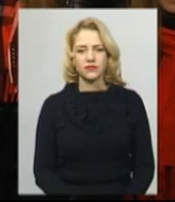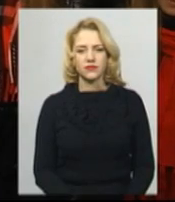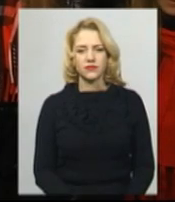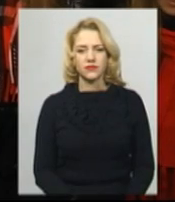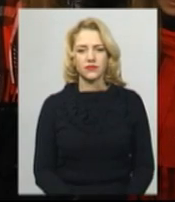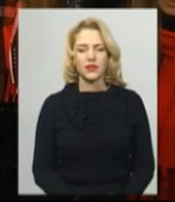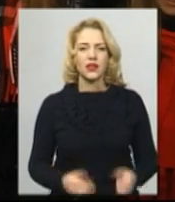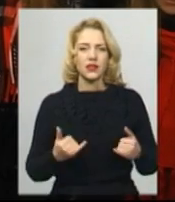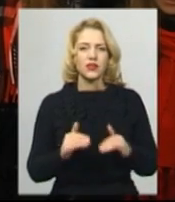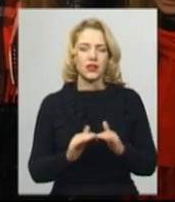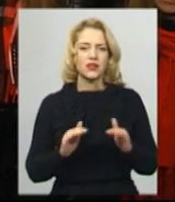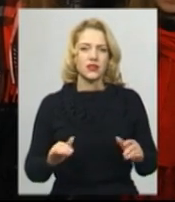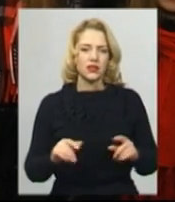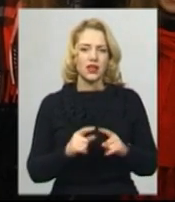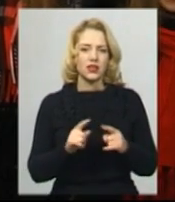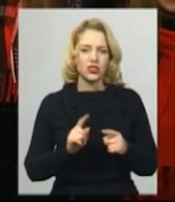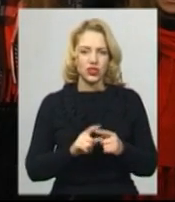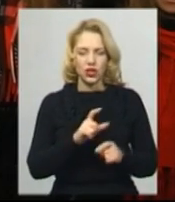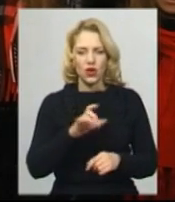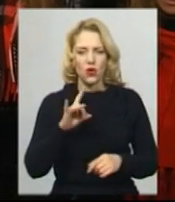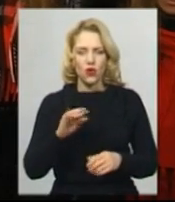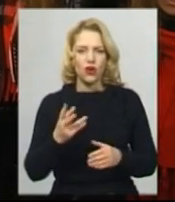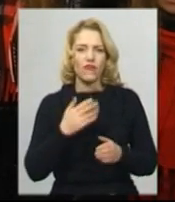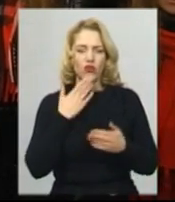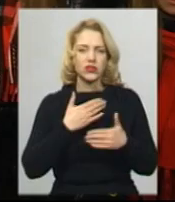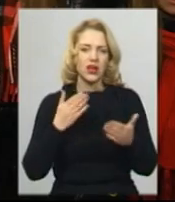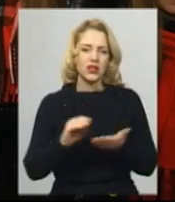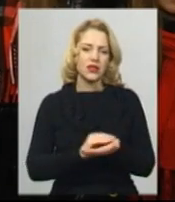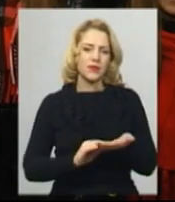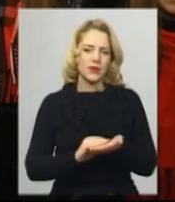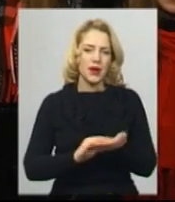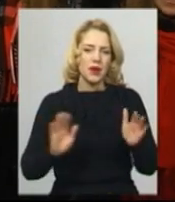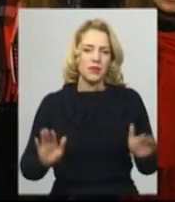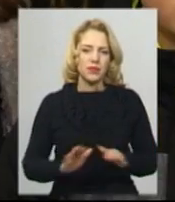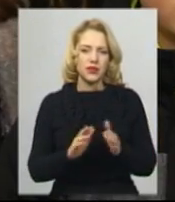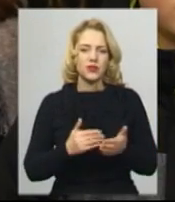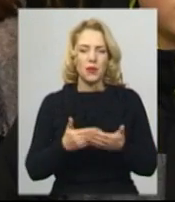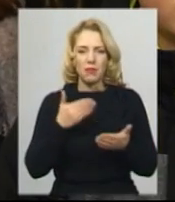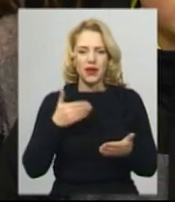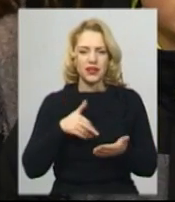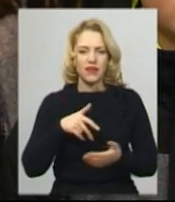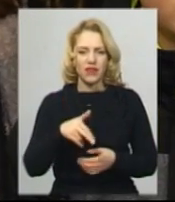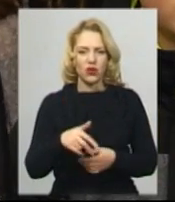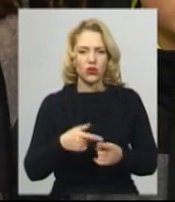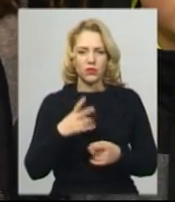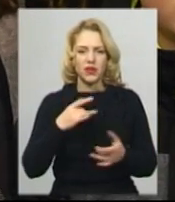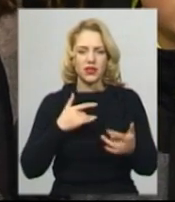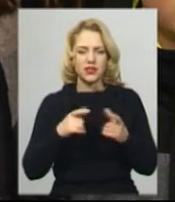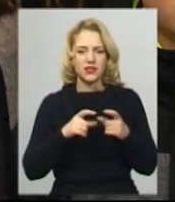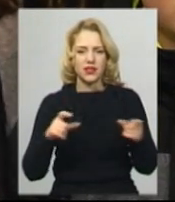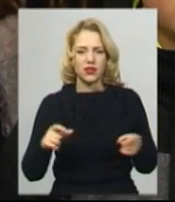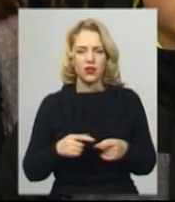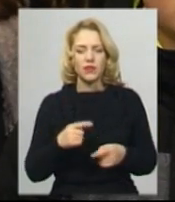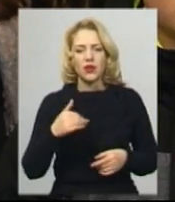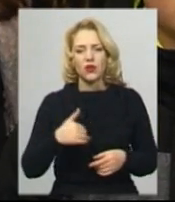Зараз дитячий хор в школи мистецтва Райдуга. Востаннє репетюри виконує пісні «Ми над Бугом». Перед виходом на сцену. Учасниця колективу Анна Головчук каже,